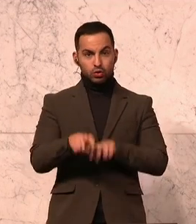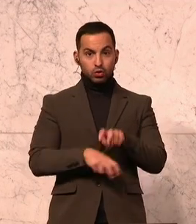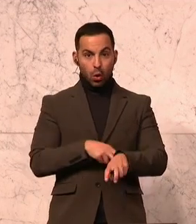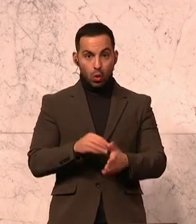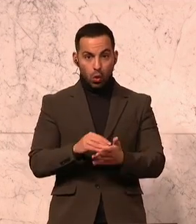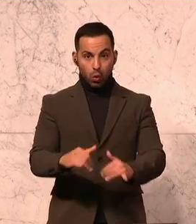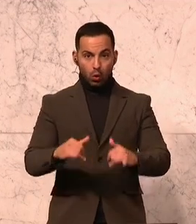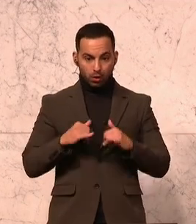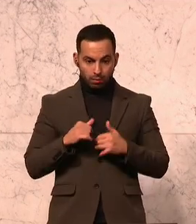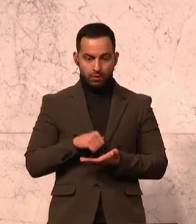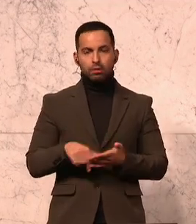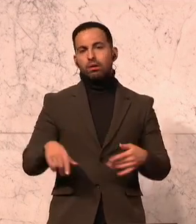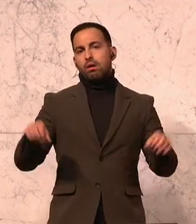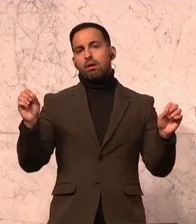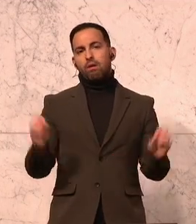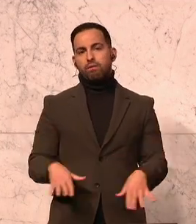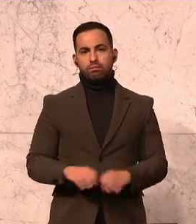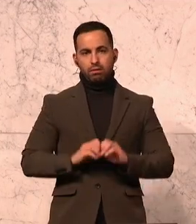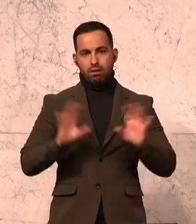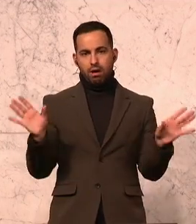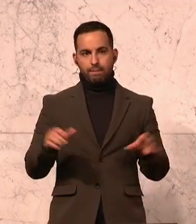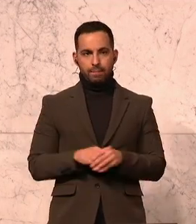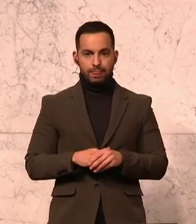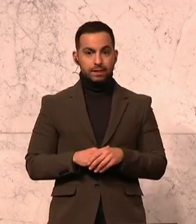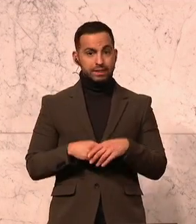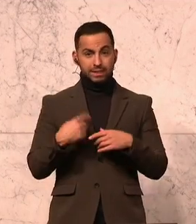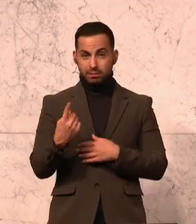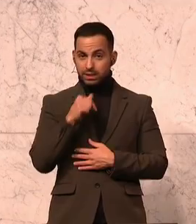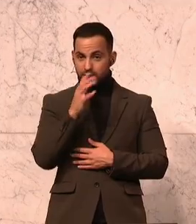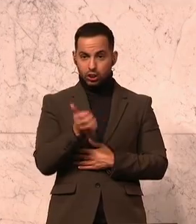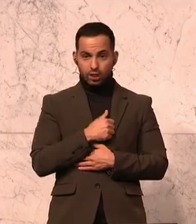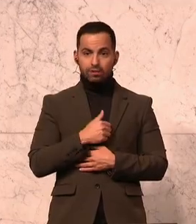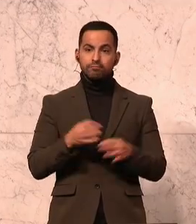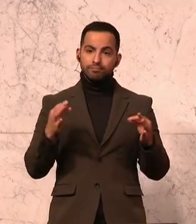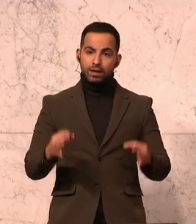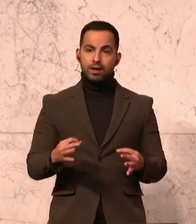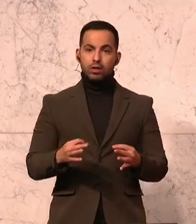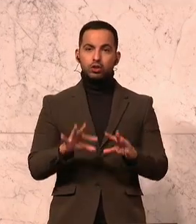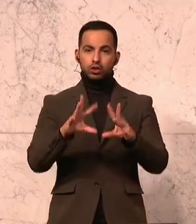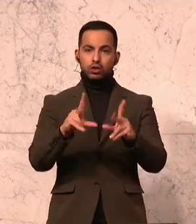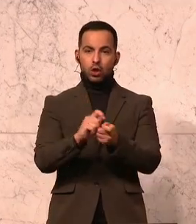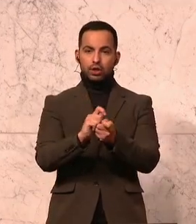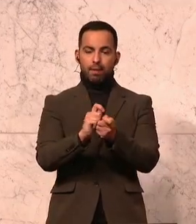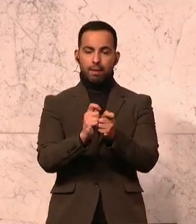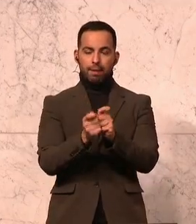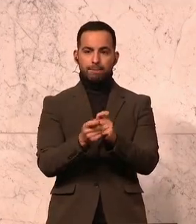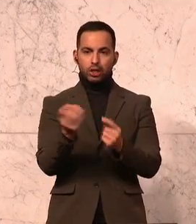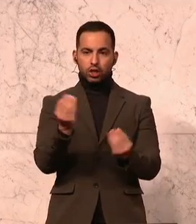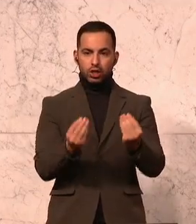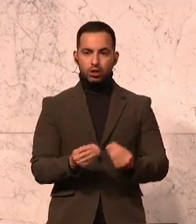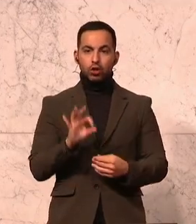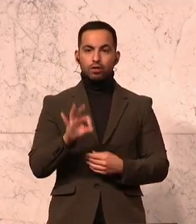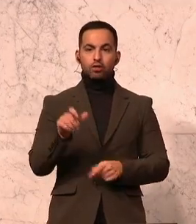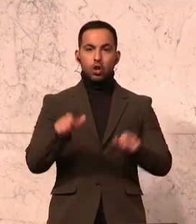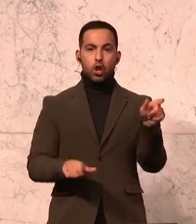vorgeschrieben, dann hören die damit wieder auf. Sie haben es nicht geschafft, das tatsächlich so attraktiv zu gestalten, vor allem für